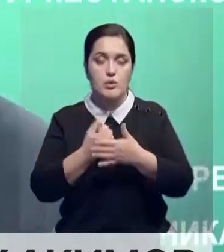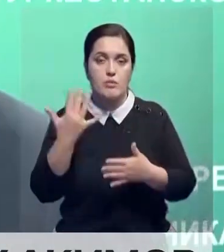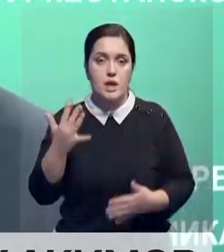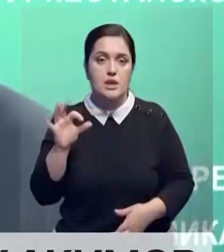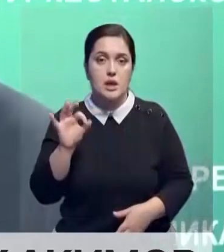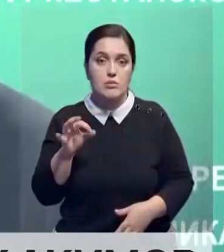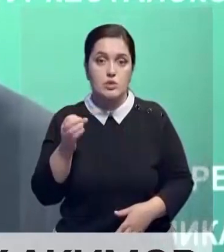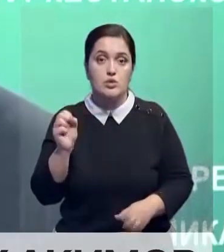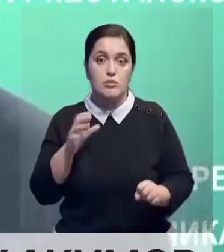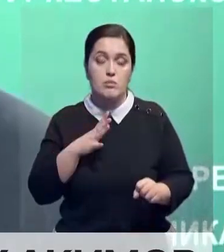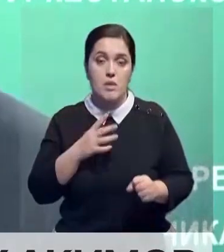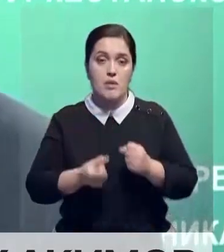возможно, еще появятся желающие.